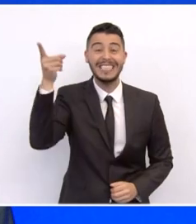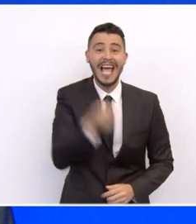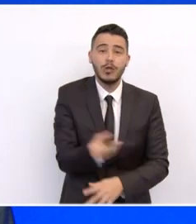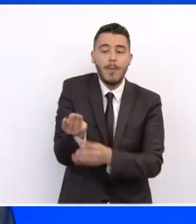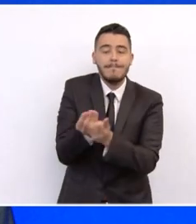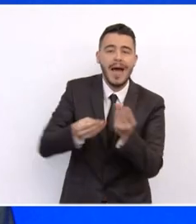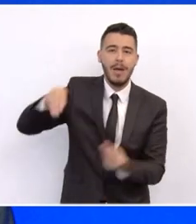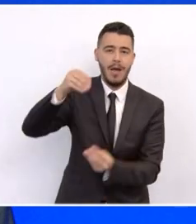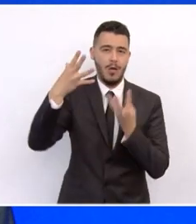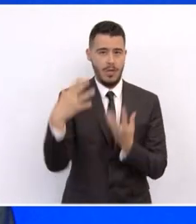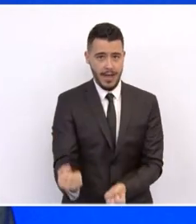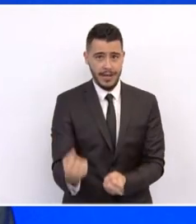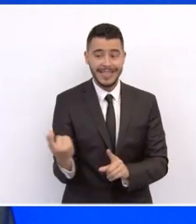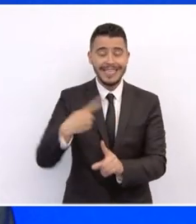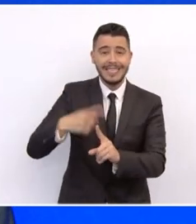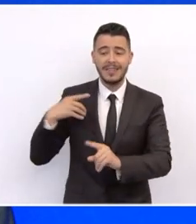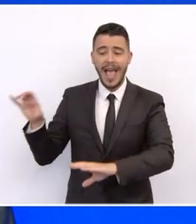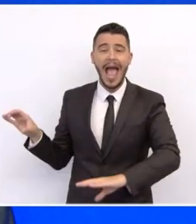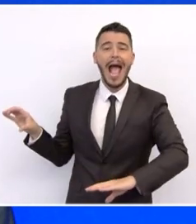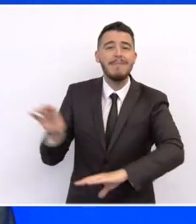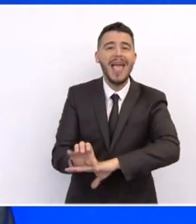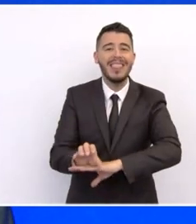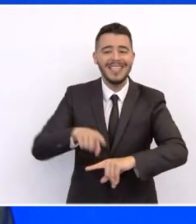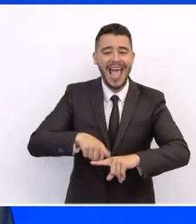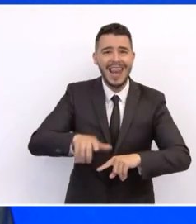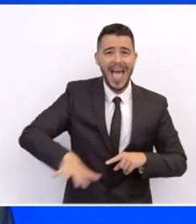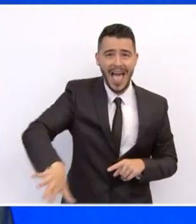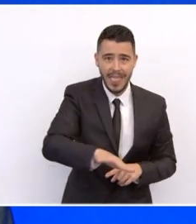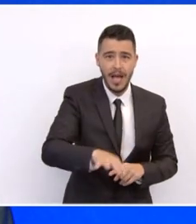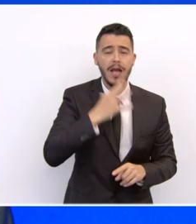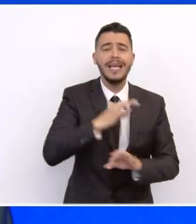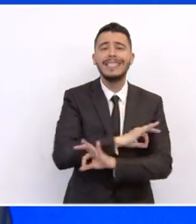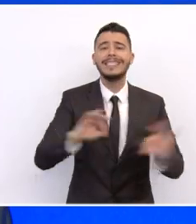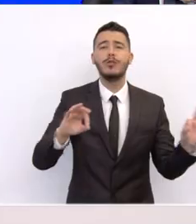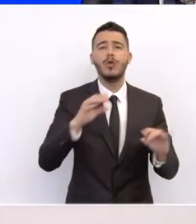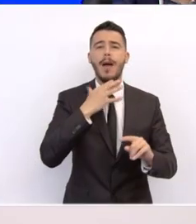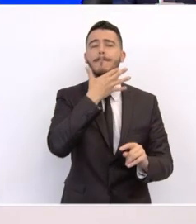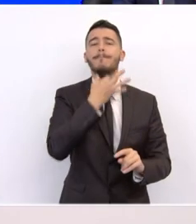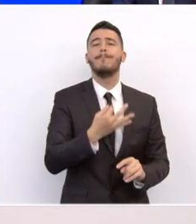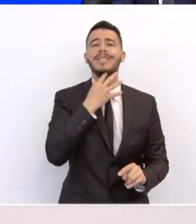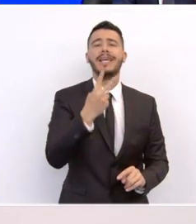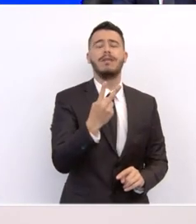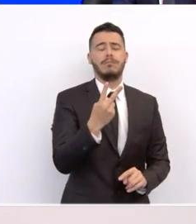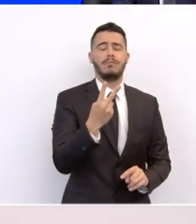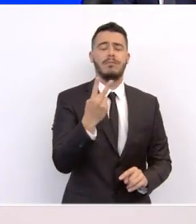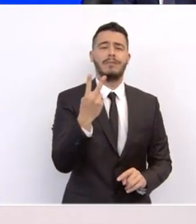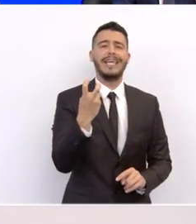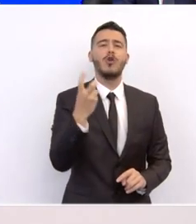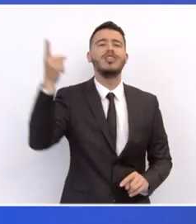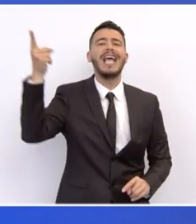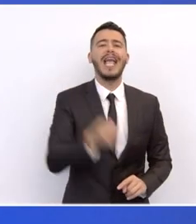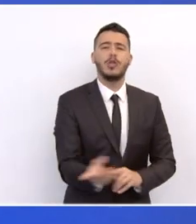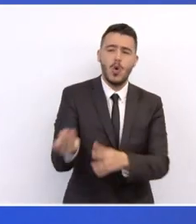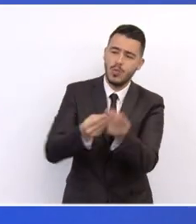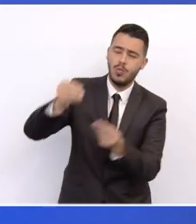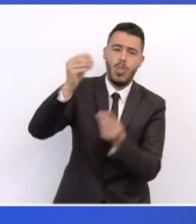τις επενδύσεις στην ελληνική οικονομία κατά το 1-5. Σας ευχαριστώ πολύ για την προσοχή σας. Ευχαριστούμε πολύ, κύριε Πατέλη.